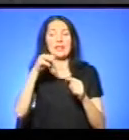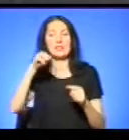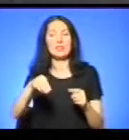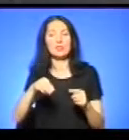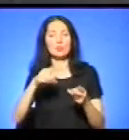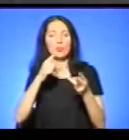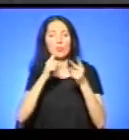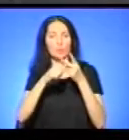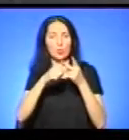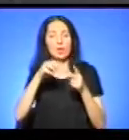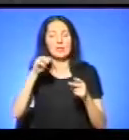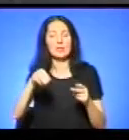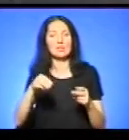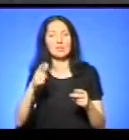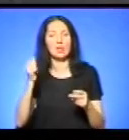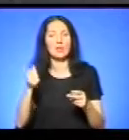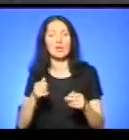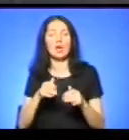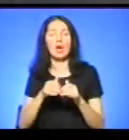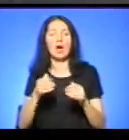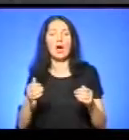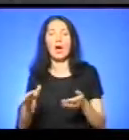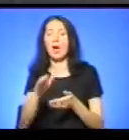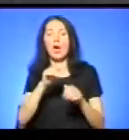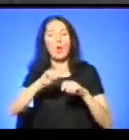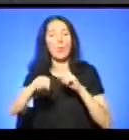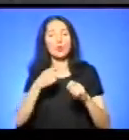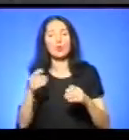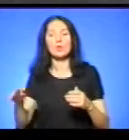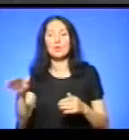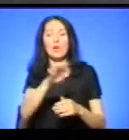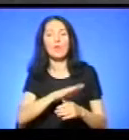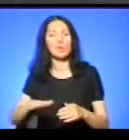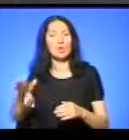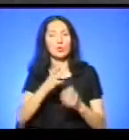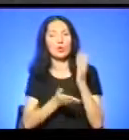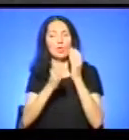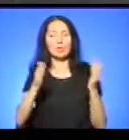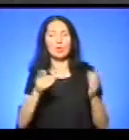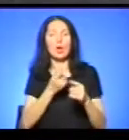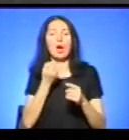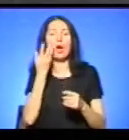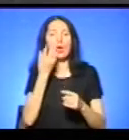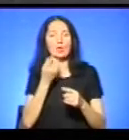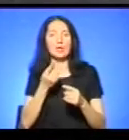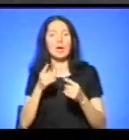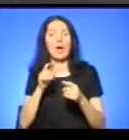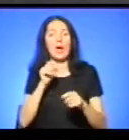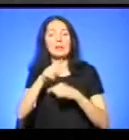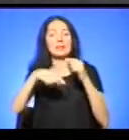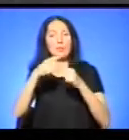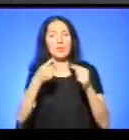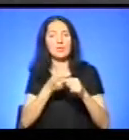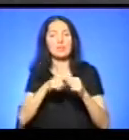тисячі рівень, одне дерево, а поскоджуються великі лісові масиви. Чи на об'єктах природозаповідного це 2 тисячі за одну штуку. Це